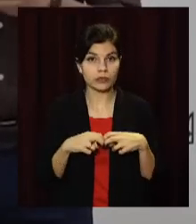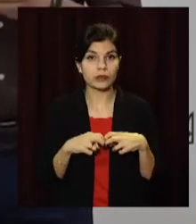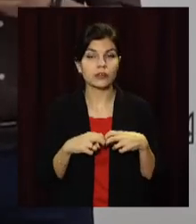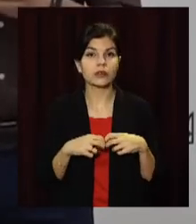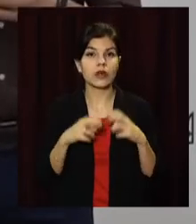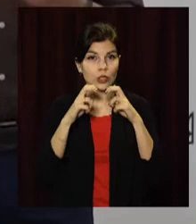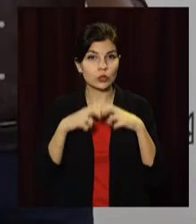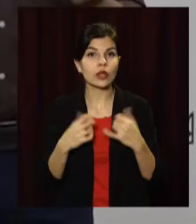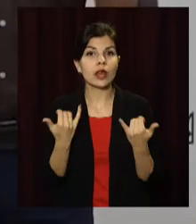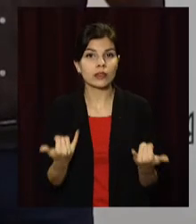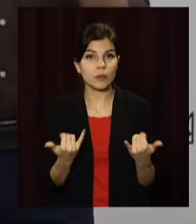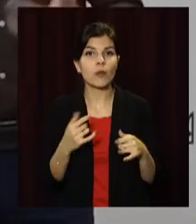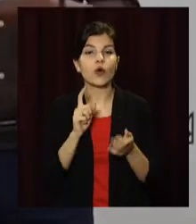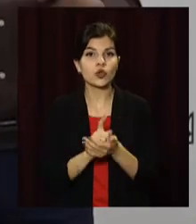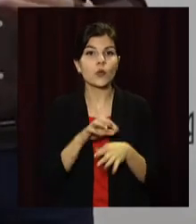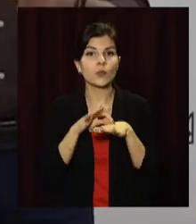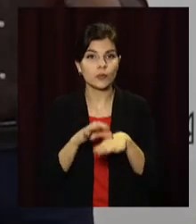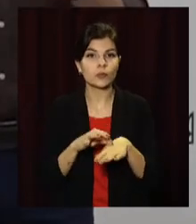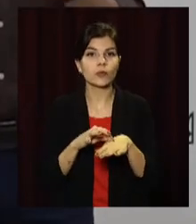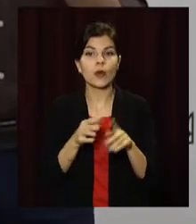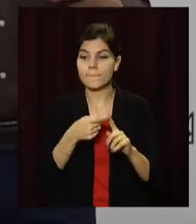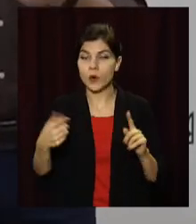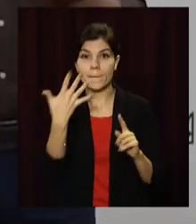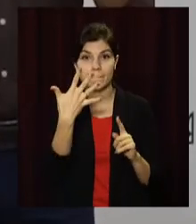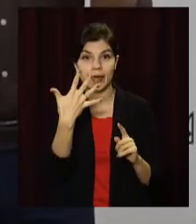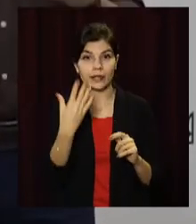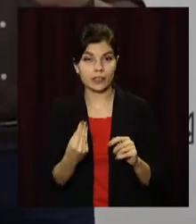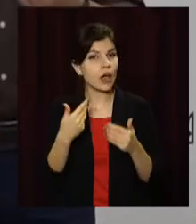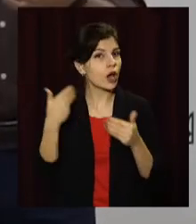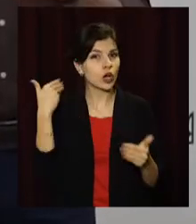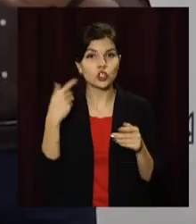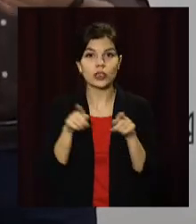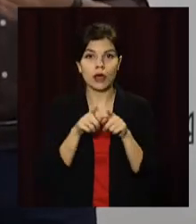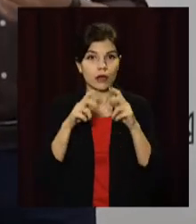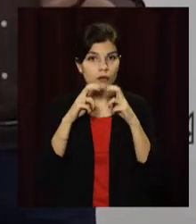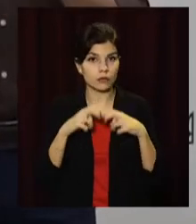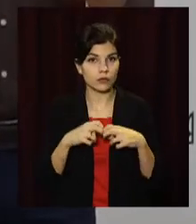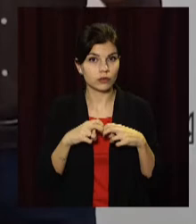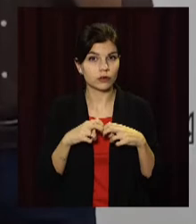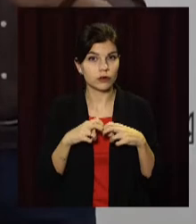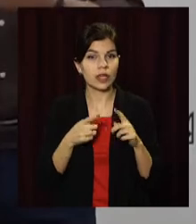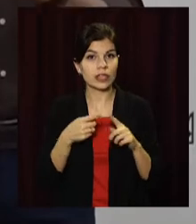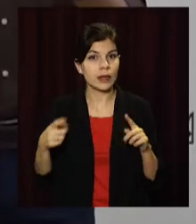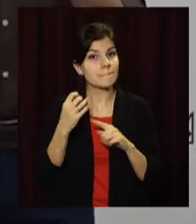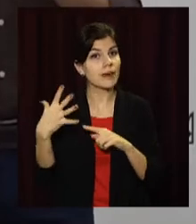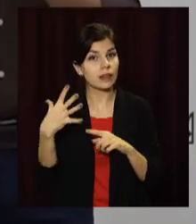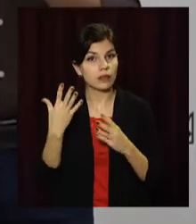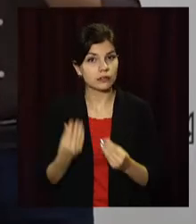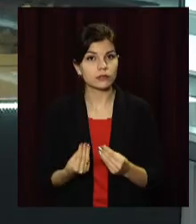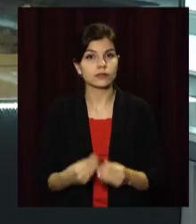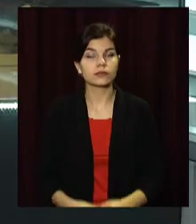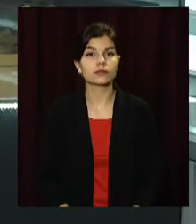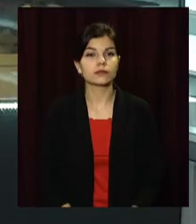Тепер розслідування повинно завершитись впродовж п'яти днів. Раніше таке дослідження тривало 15 днів.